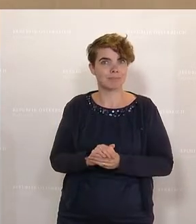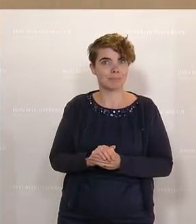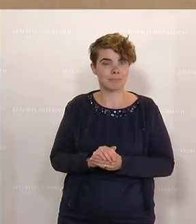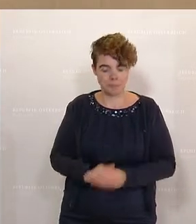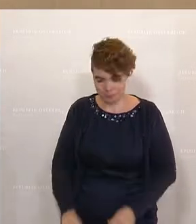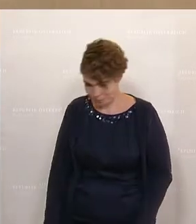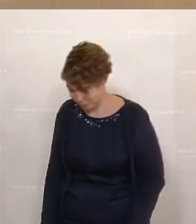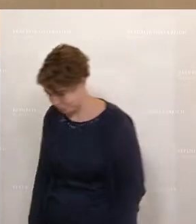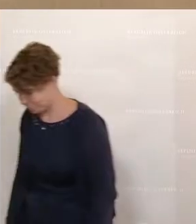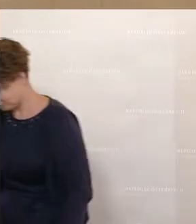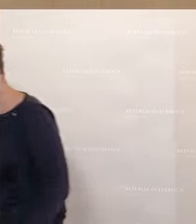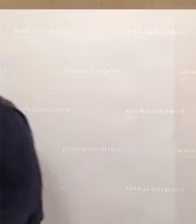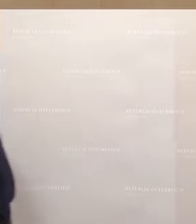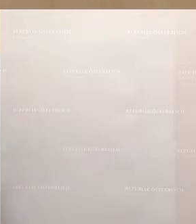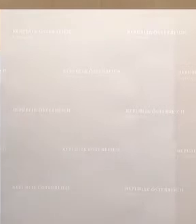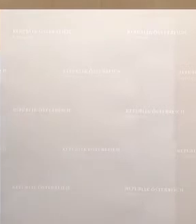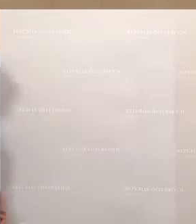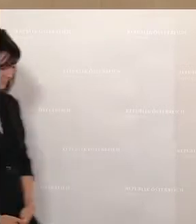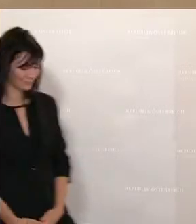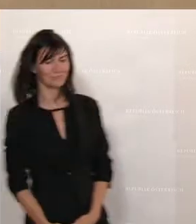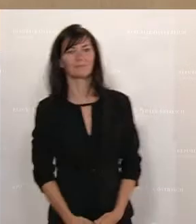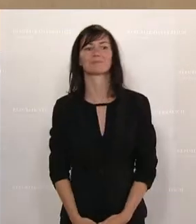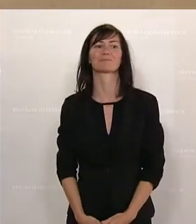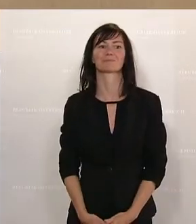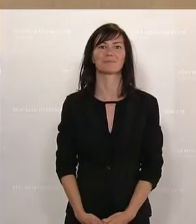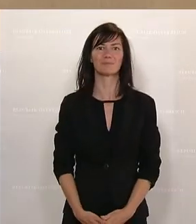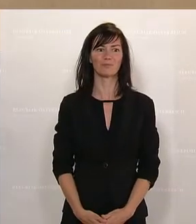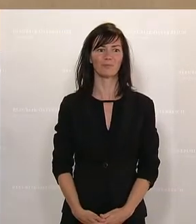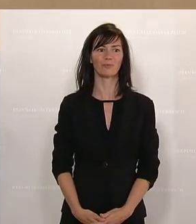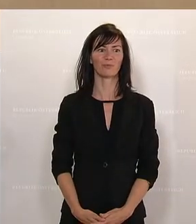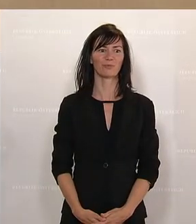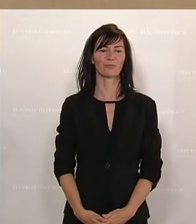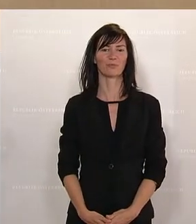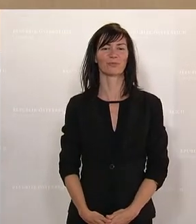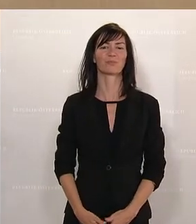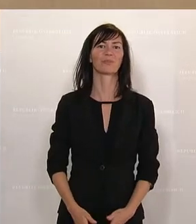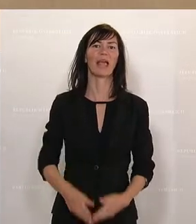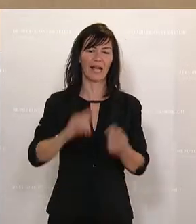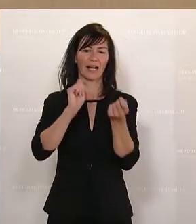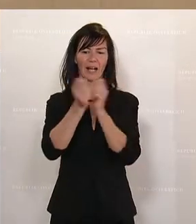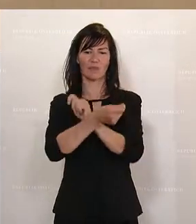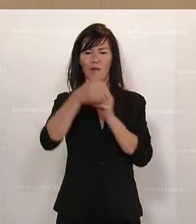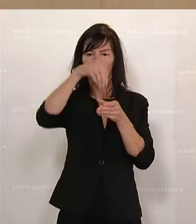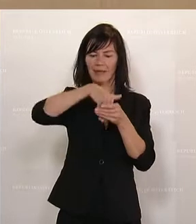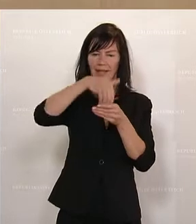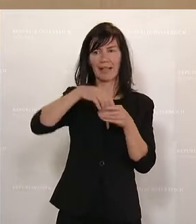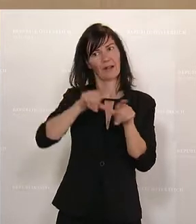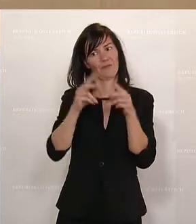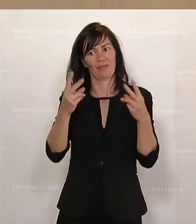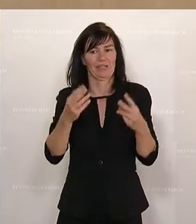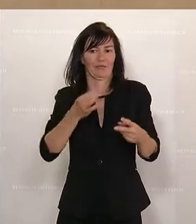Ein wichtiges Anliegen der Reform, das ich schon noch ausführen möchte, weil es mir auch ein wichtiges Anliegen ist, ist, dass wir das